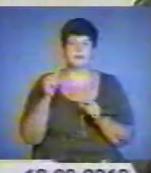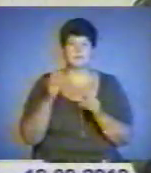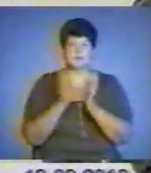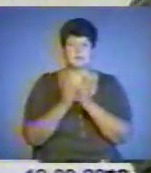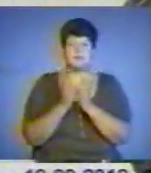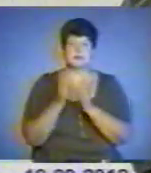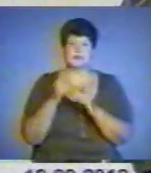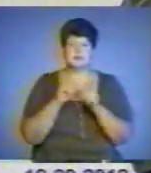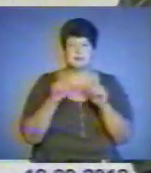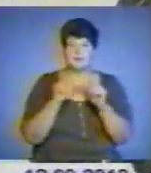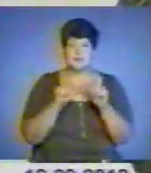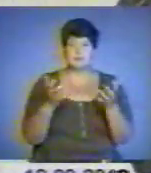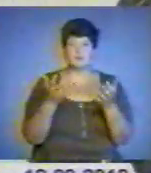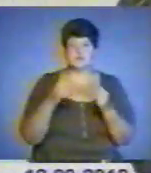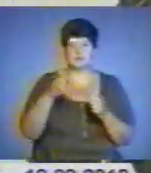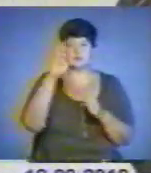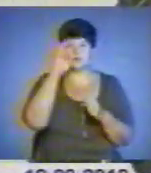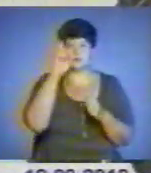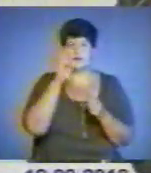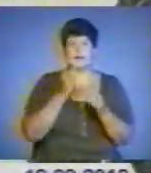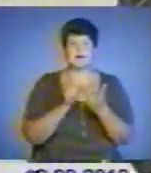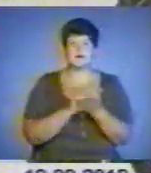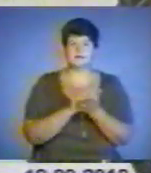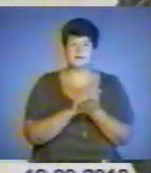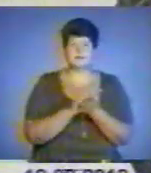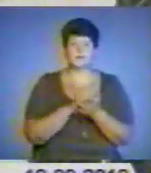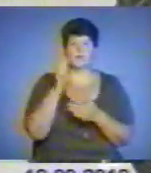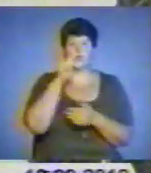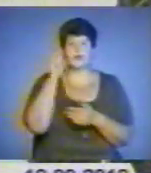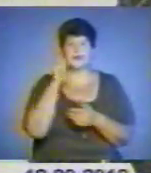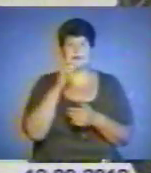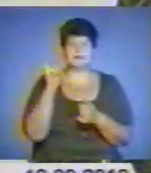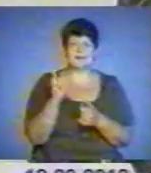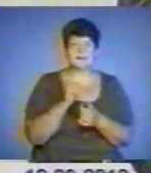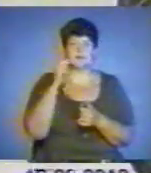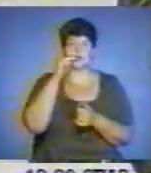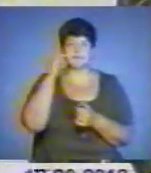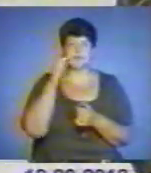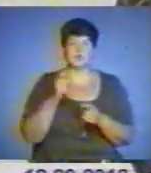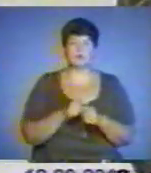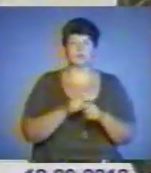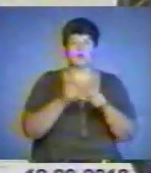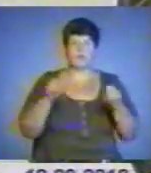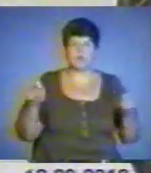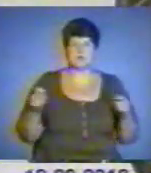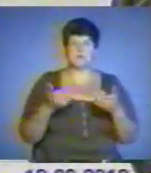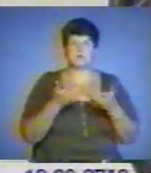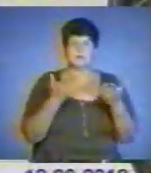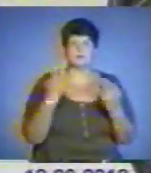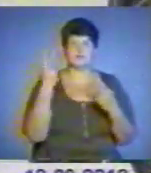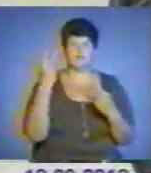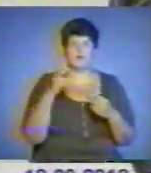державний атестат у повному середньому образуванні України і Росії, що відкроє перед ним два океани